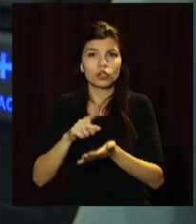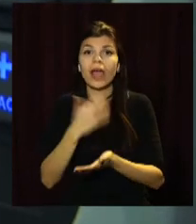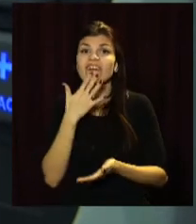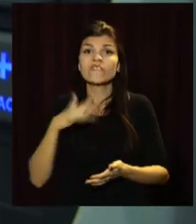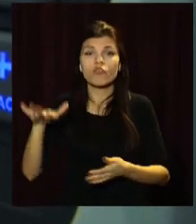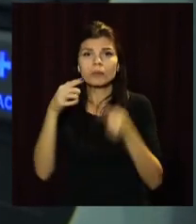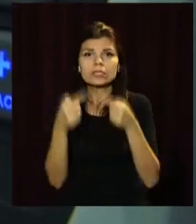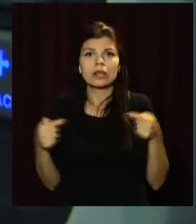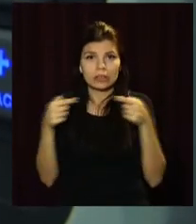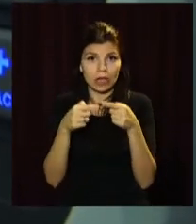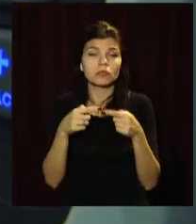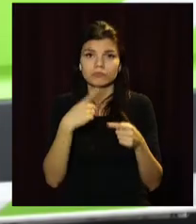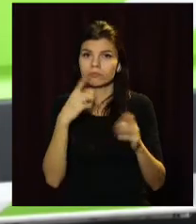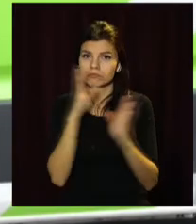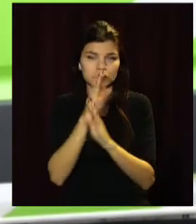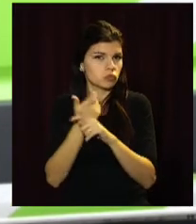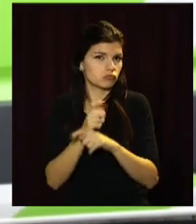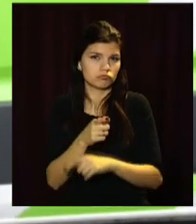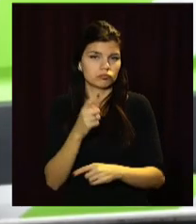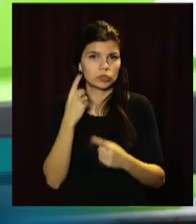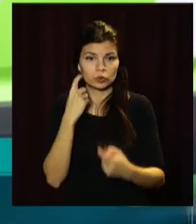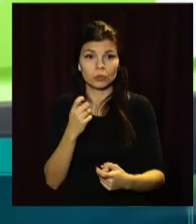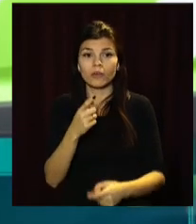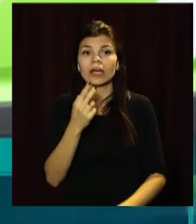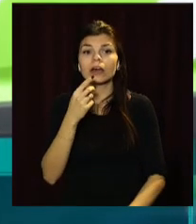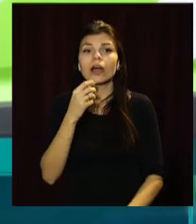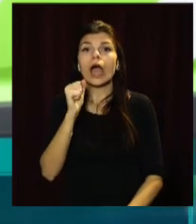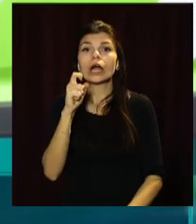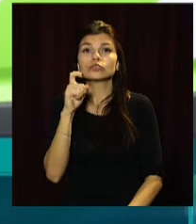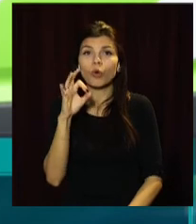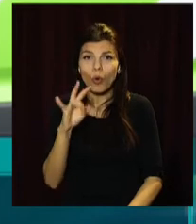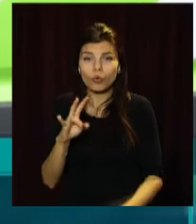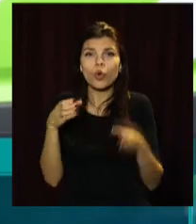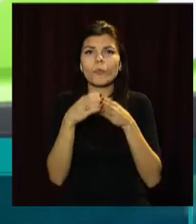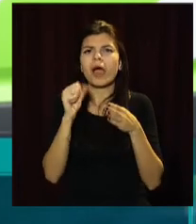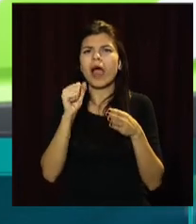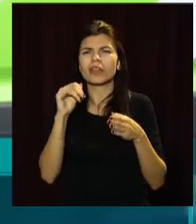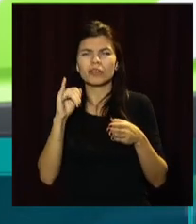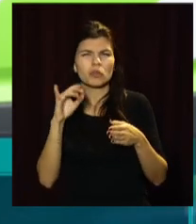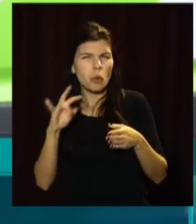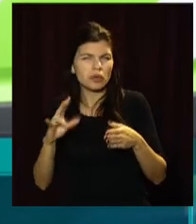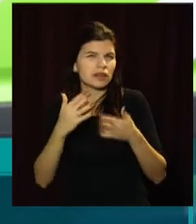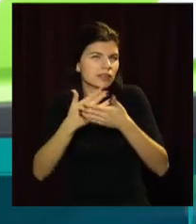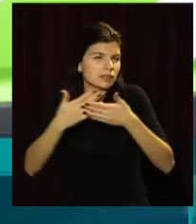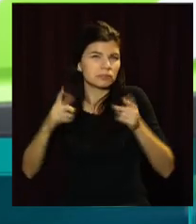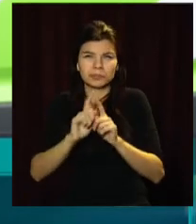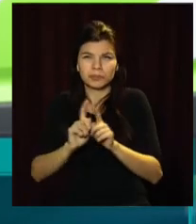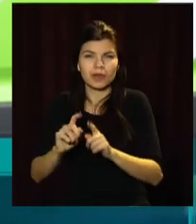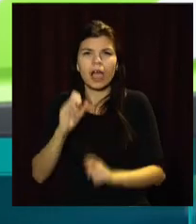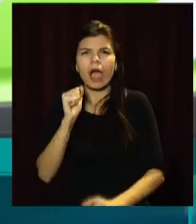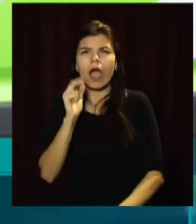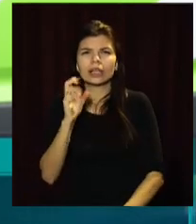екоексперти. Дяка машина міряє ПЦО, міряє озон, група НО, НО, Н2, НХ, міряє ксилол, талуол,